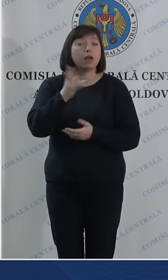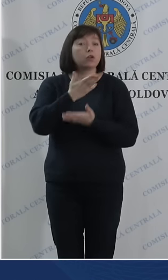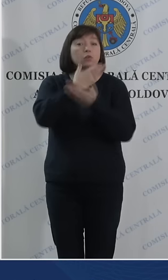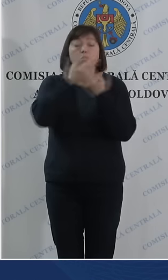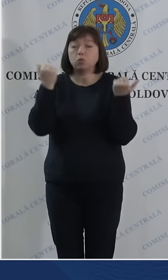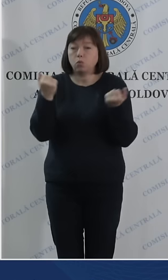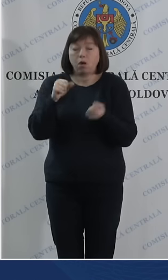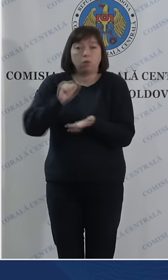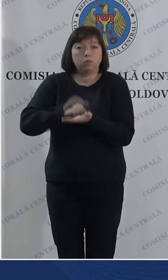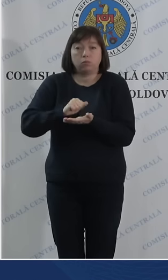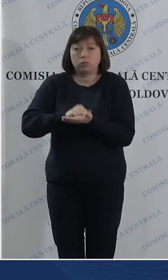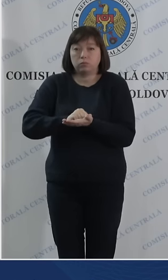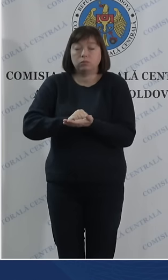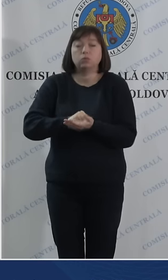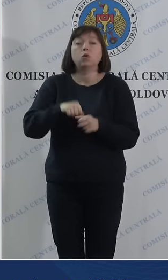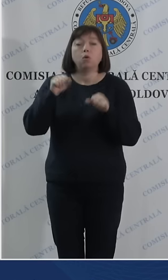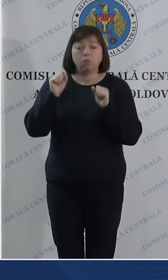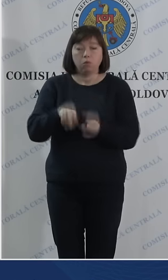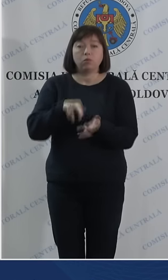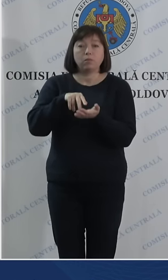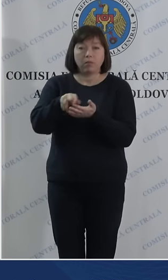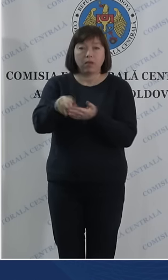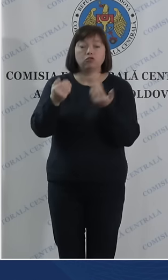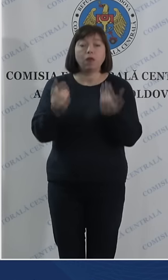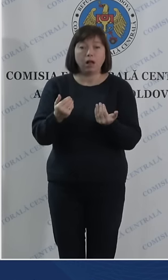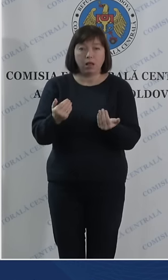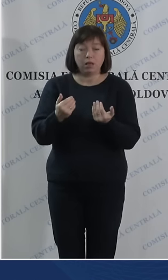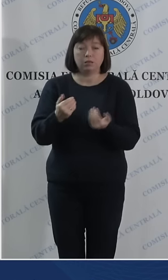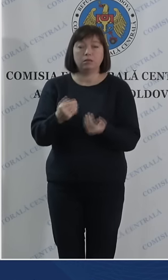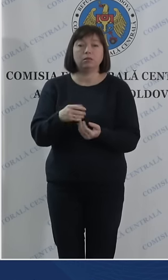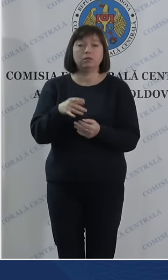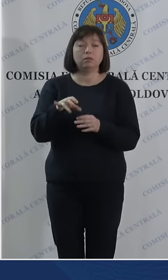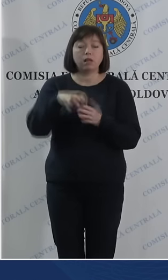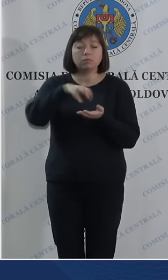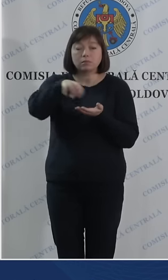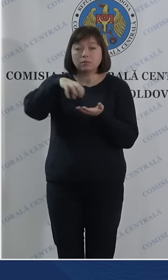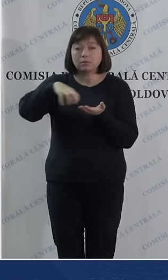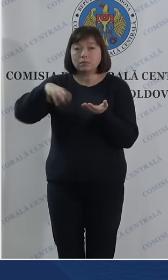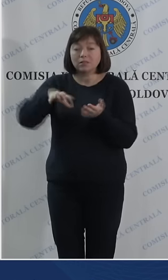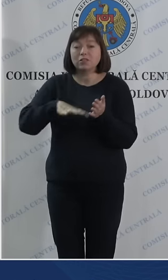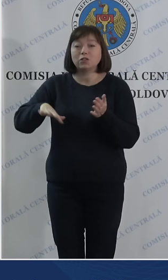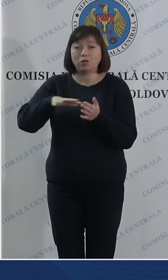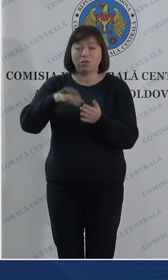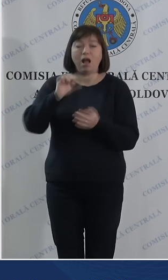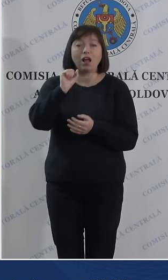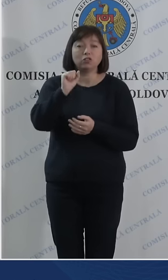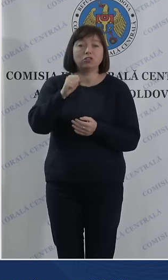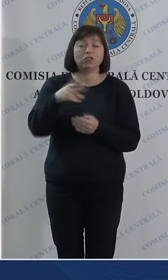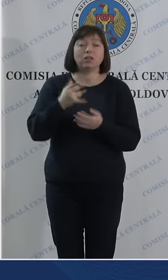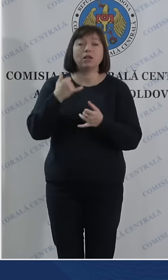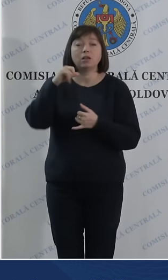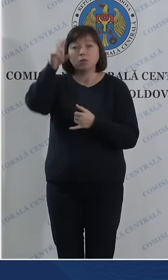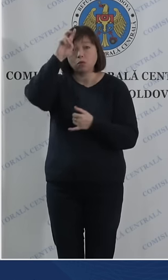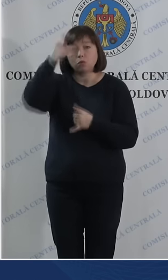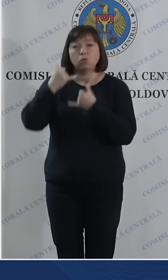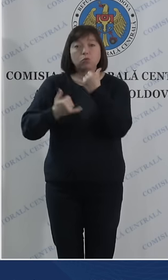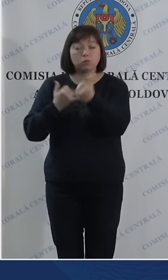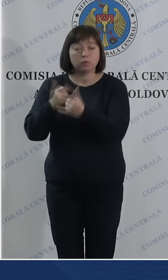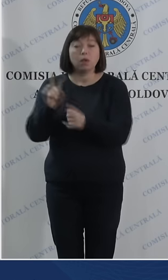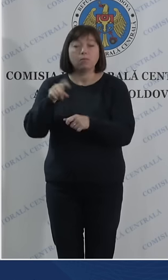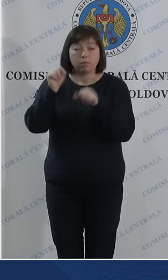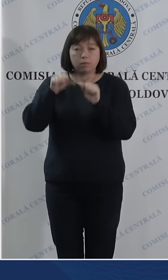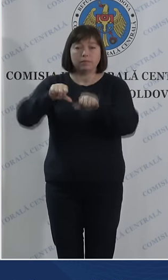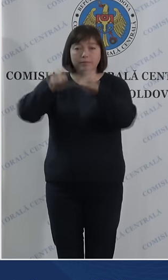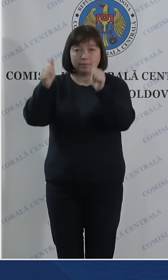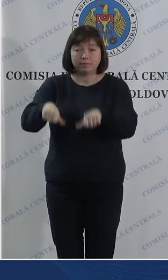au un act de identitate pot merge astăzi la subdiviziunile teritoriale ale agenției servicii publice pentru a